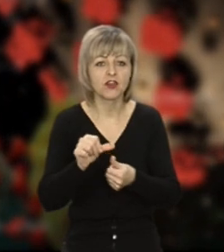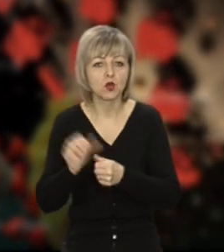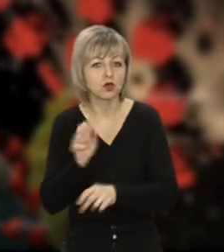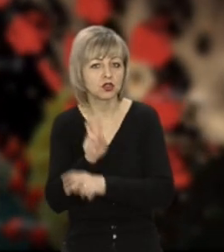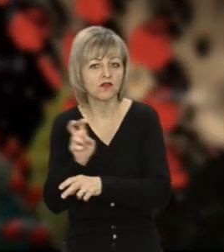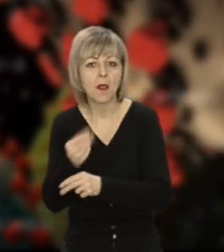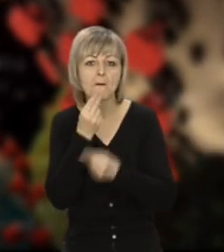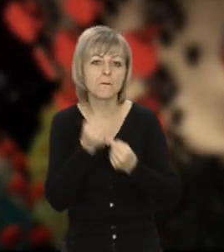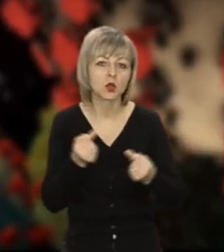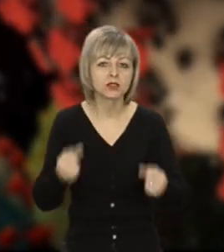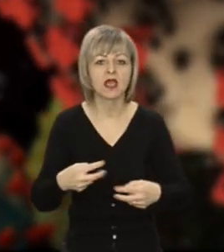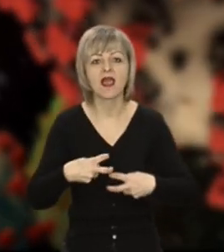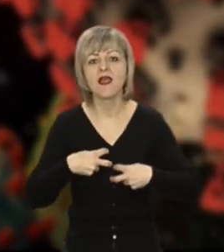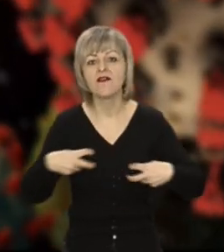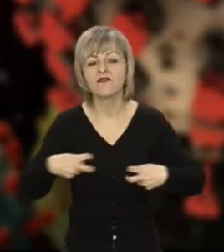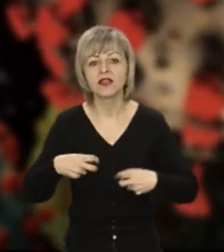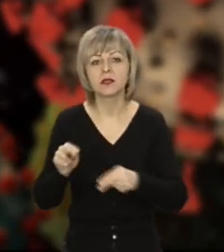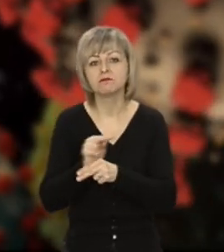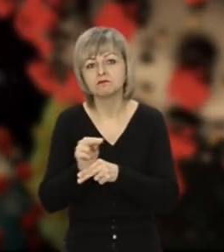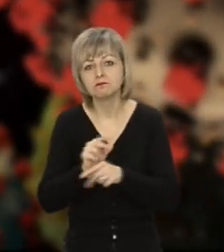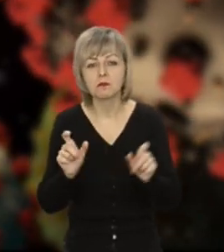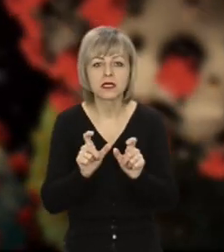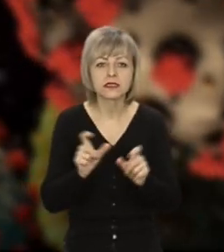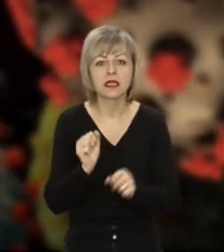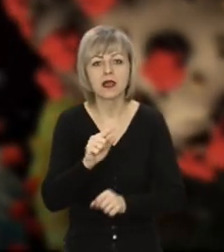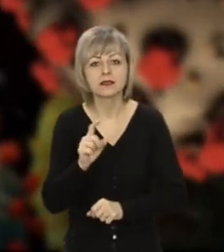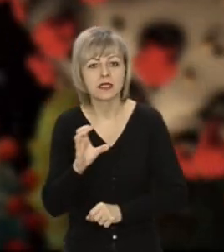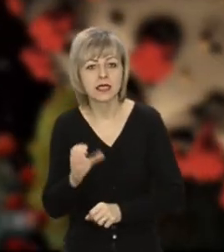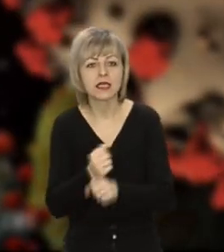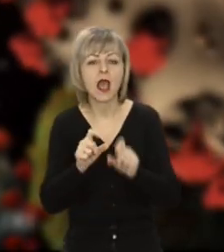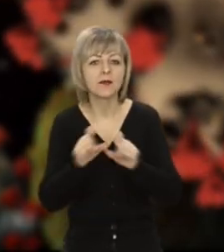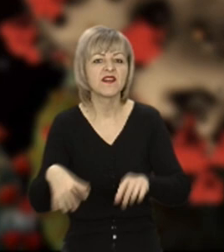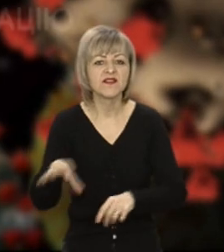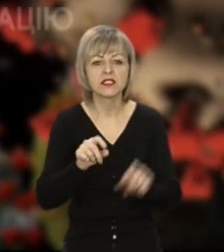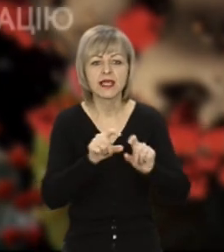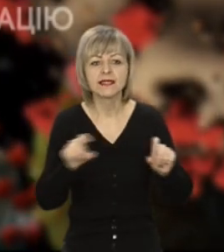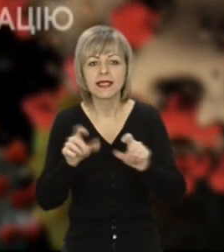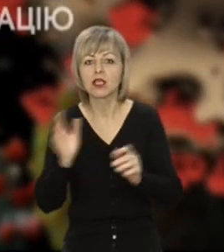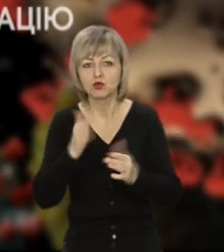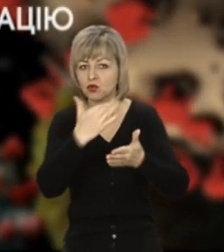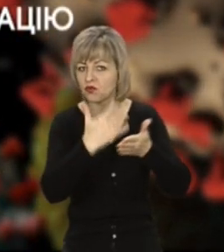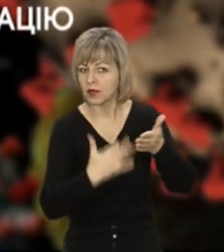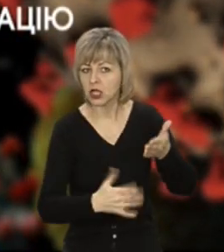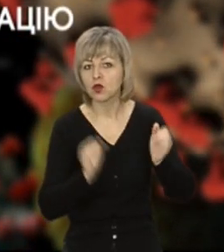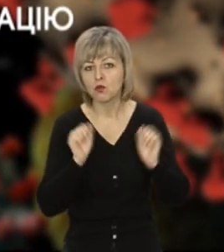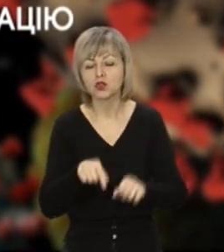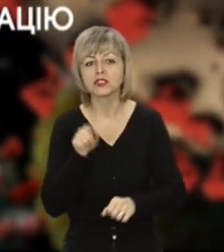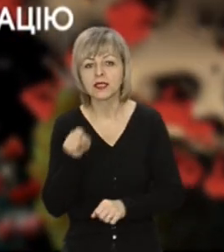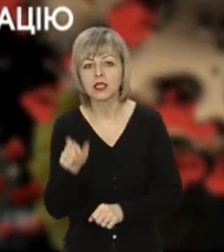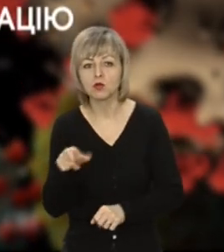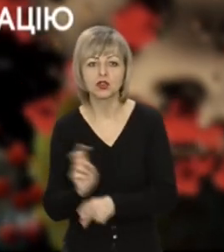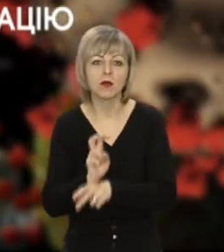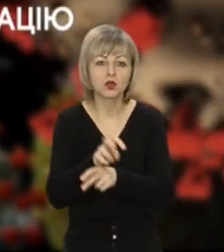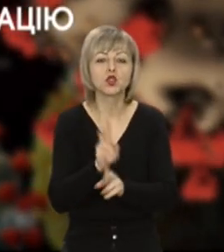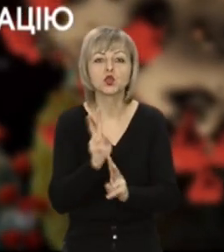відвідувати продуктові та ветеринарні магазини, аптеки та АЗС. Усі заклади, які далі будуть у переліку, доступні тим людям, хто